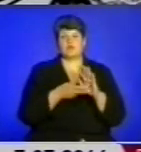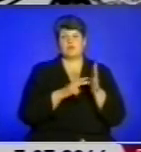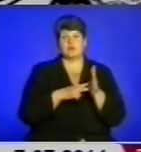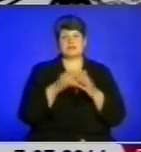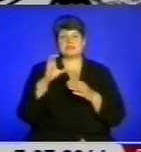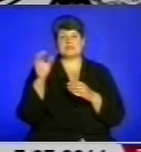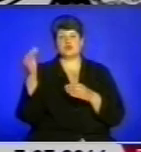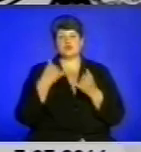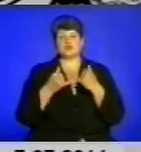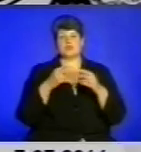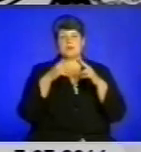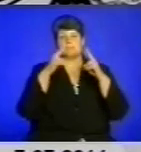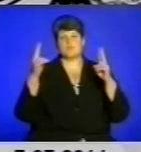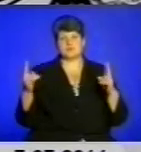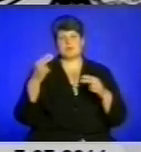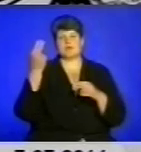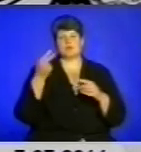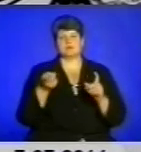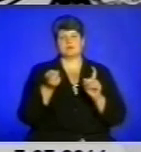та малюнок, присвячений Небесній сотні.